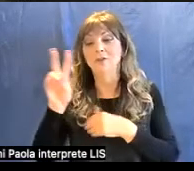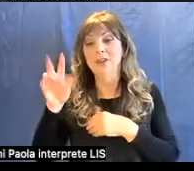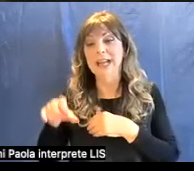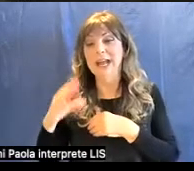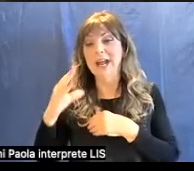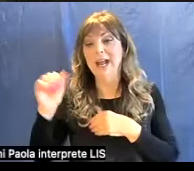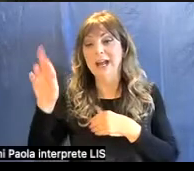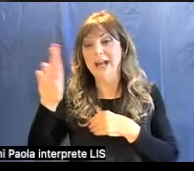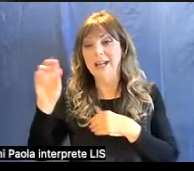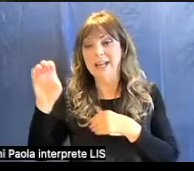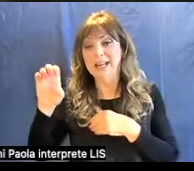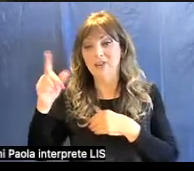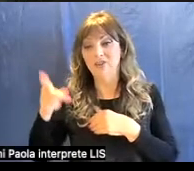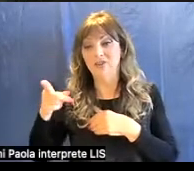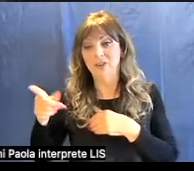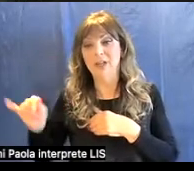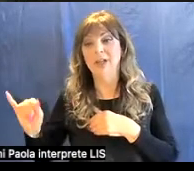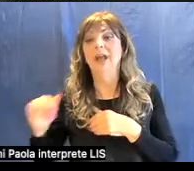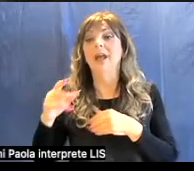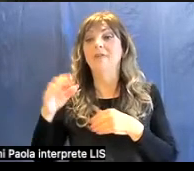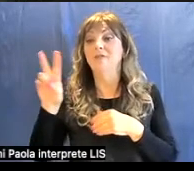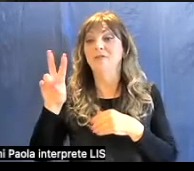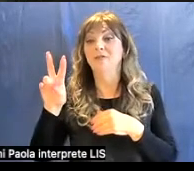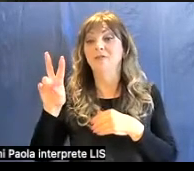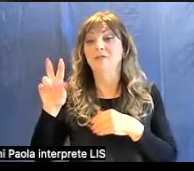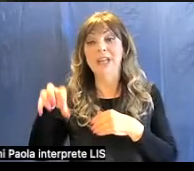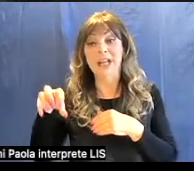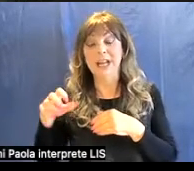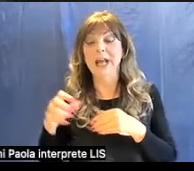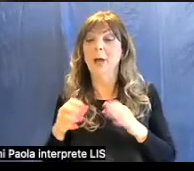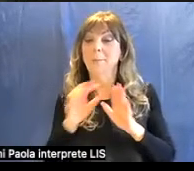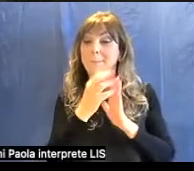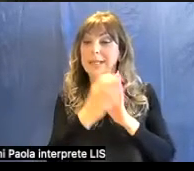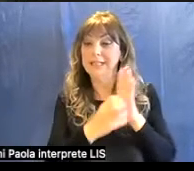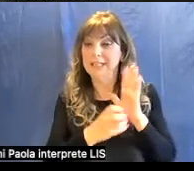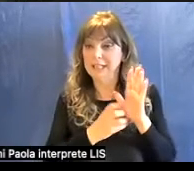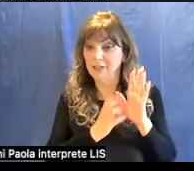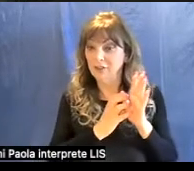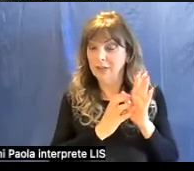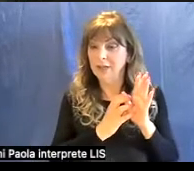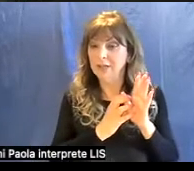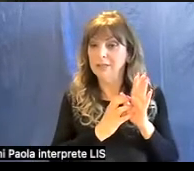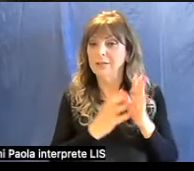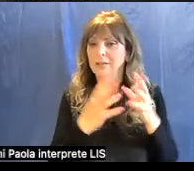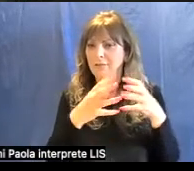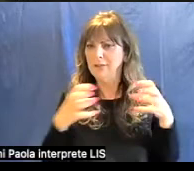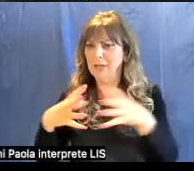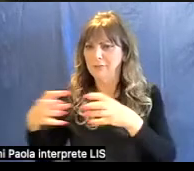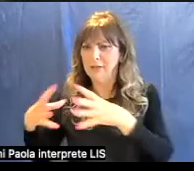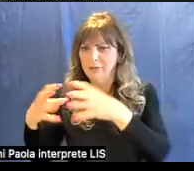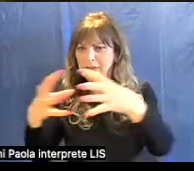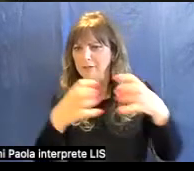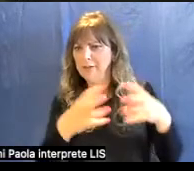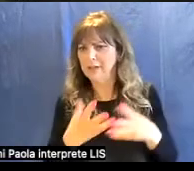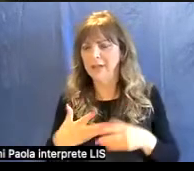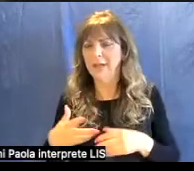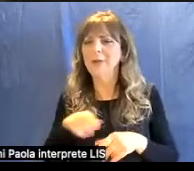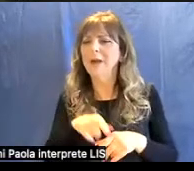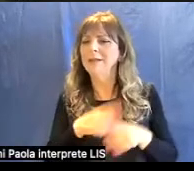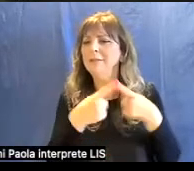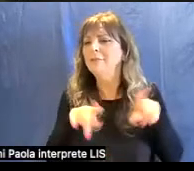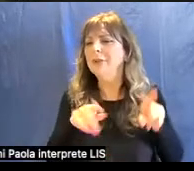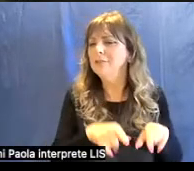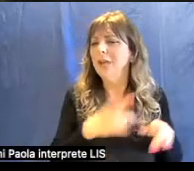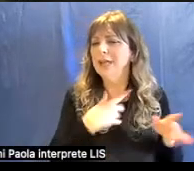medicea, ma a differenza delle altre ville vicine, è una villa che ha una